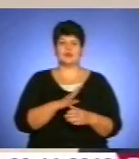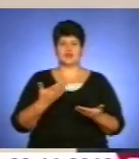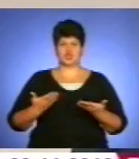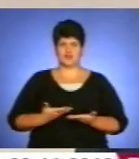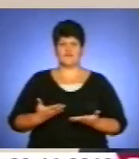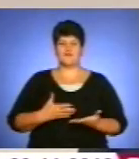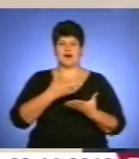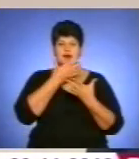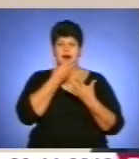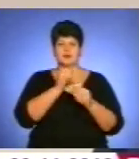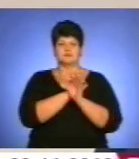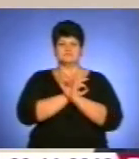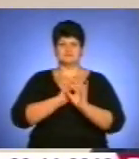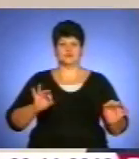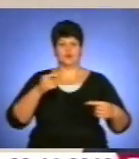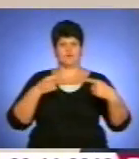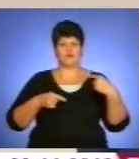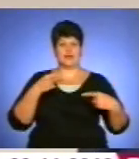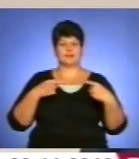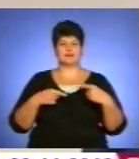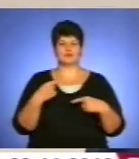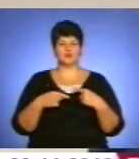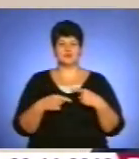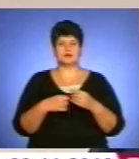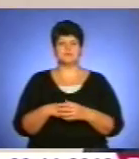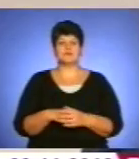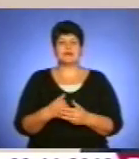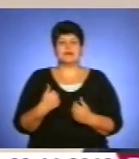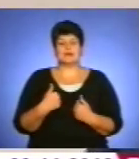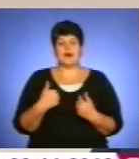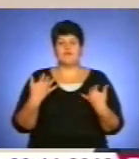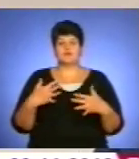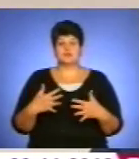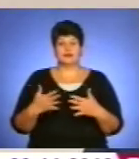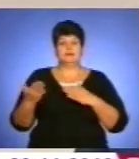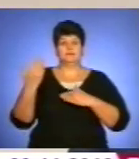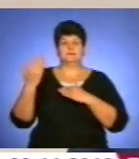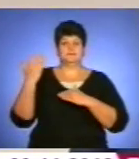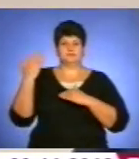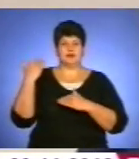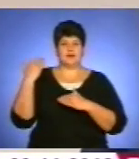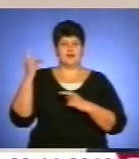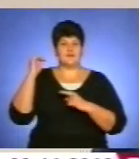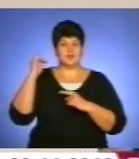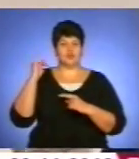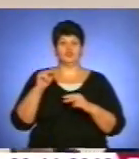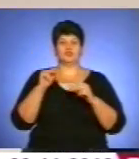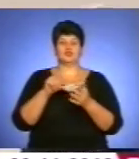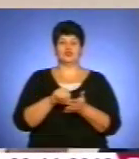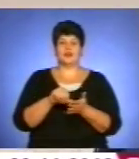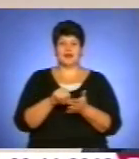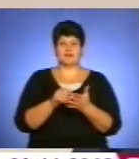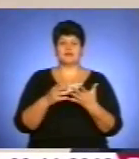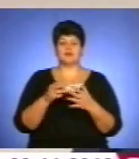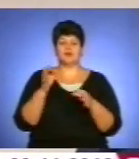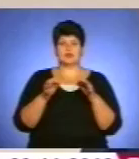гарна, чудова дискусія. І я такий вже древній член журі, а оцей